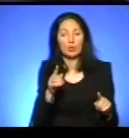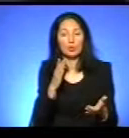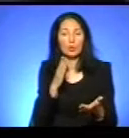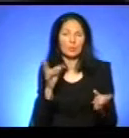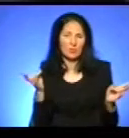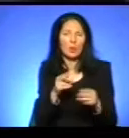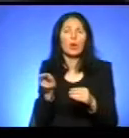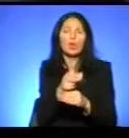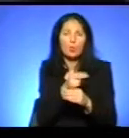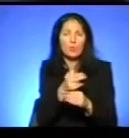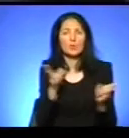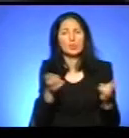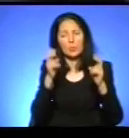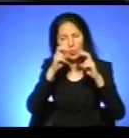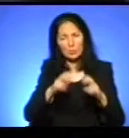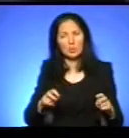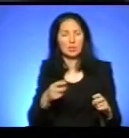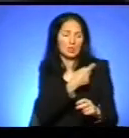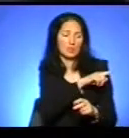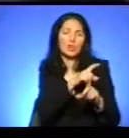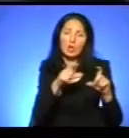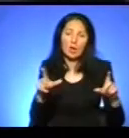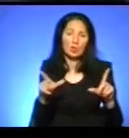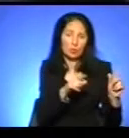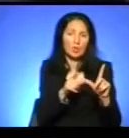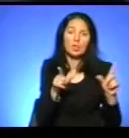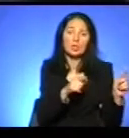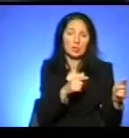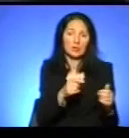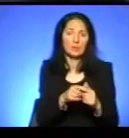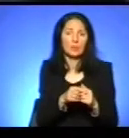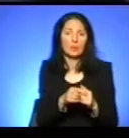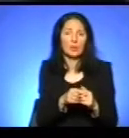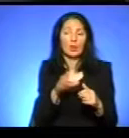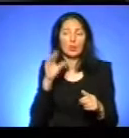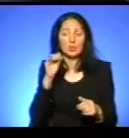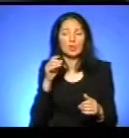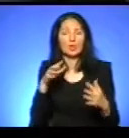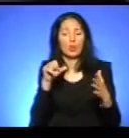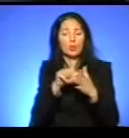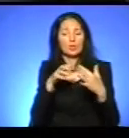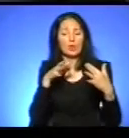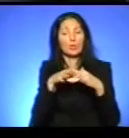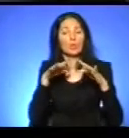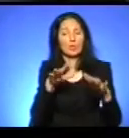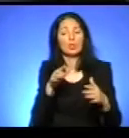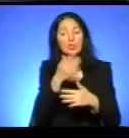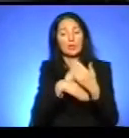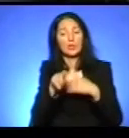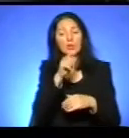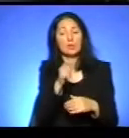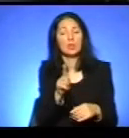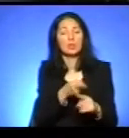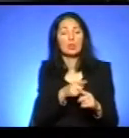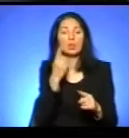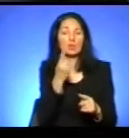лікуванні, їм треба і обстеження пройти, їм треба добратися до лікувального закладу, і посвідчення учасника бойових дій чи інваліда війни – це єдине, що